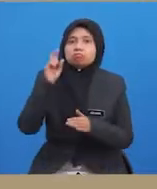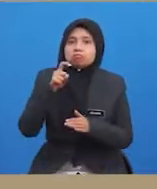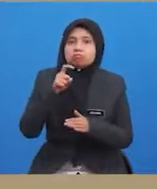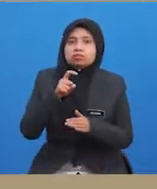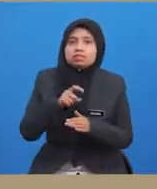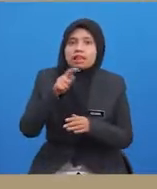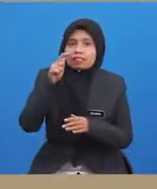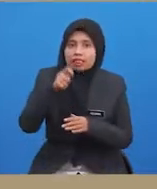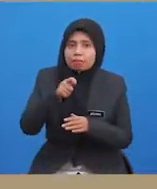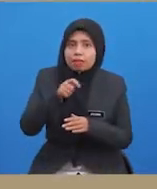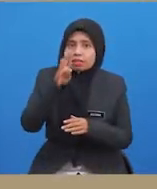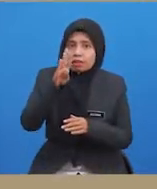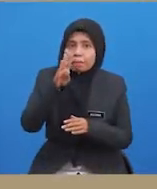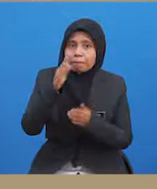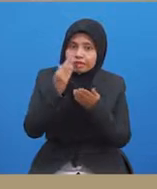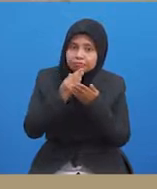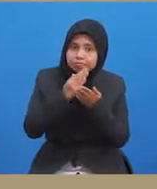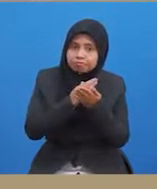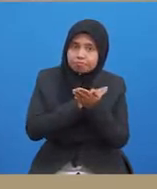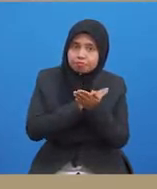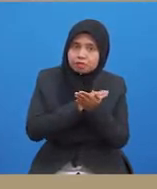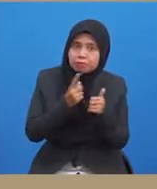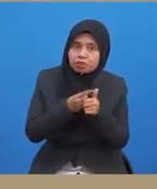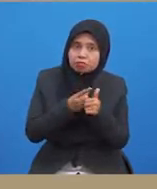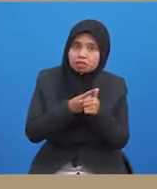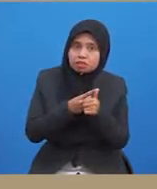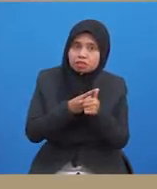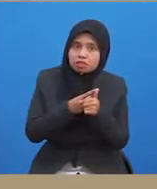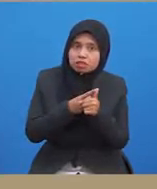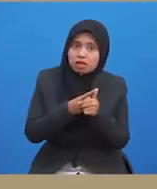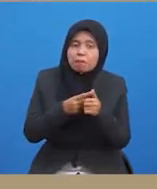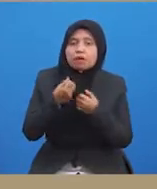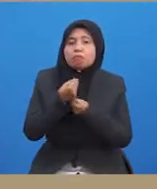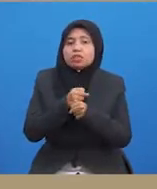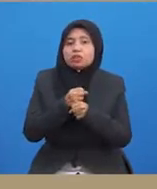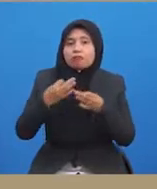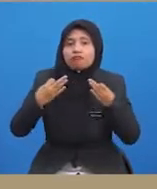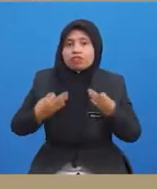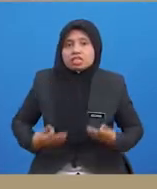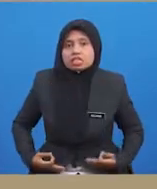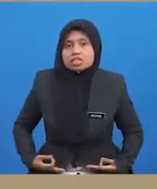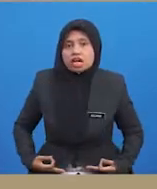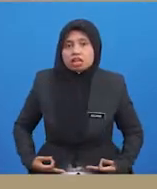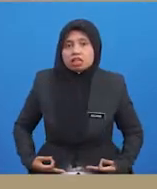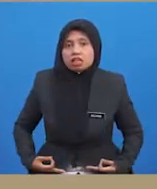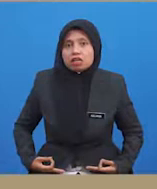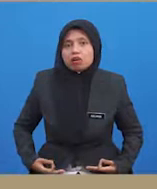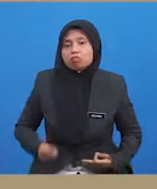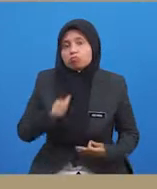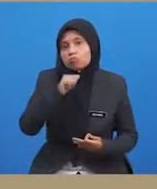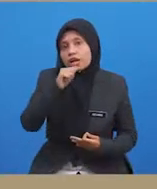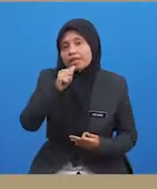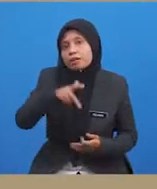menepati empat kriteria. Pertama, keagresifan itu adalah satu tingkah laku